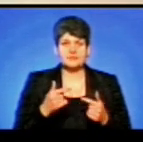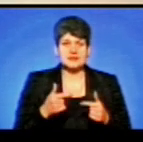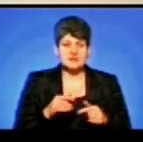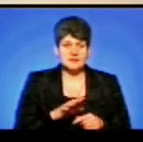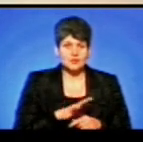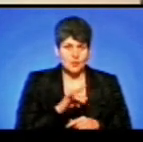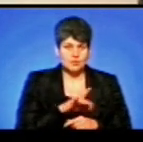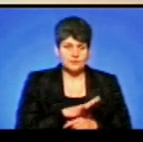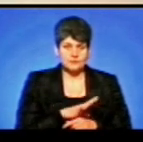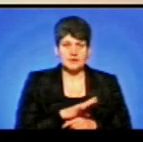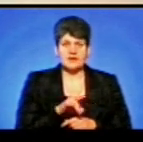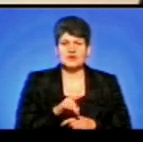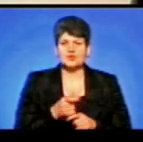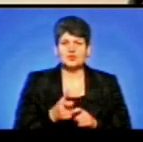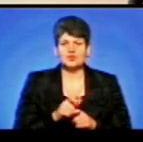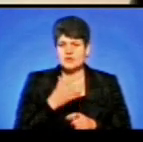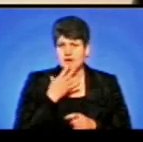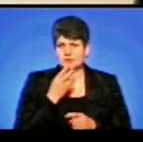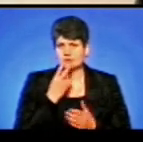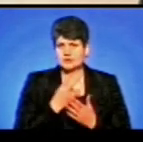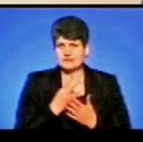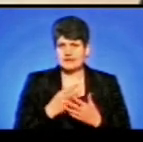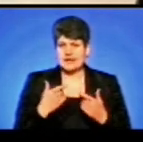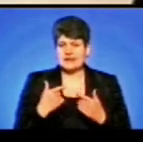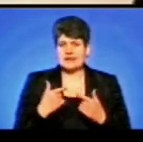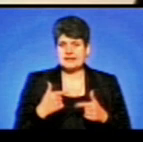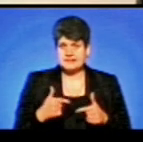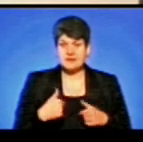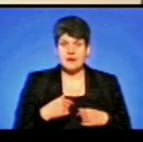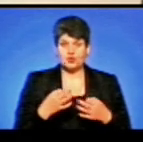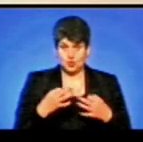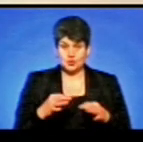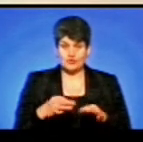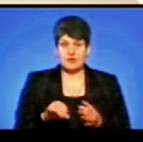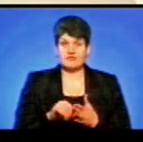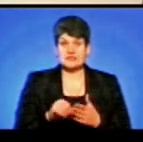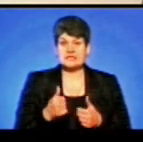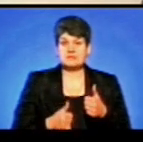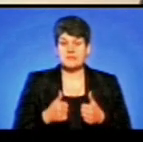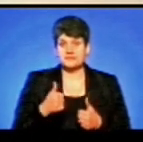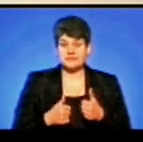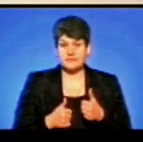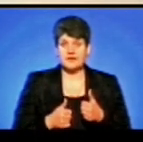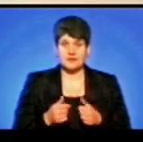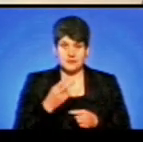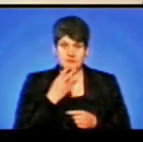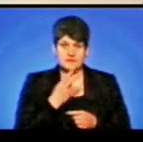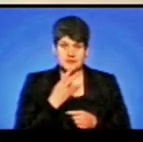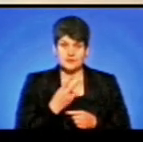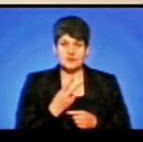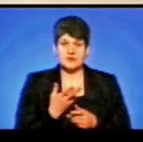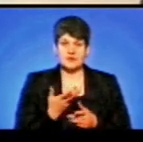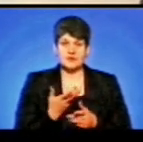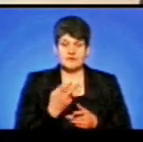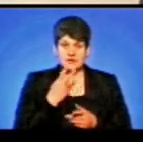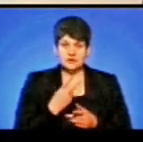і він дуже гарно проявився на екзамені. І я йому дозволив виступити на змагах, і бачити, і видно по бою, який